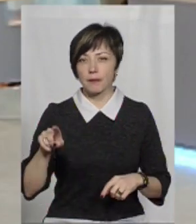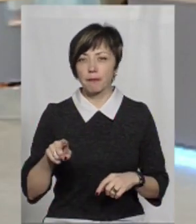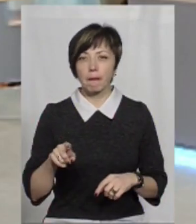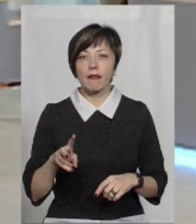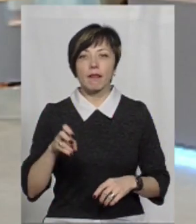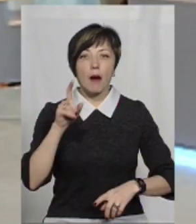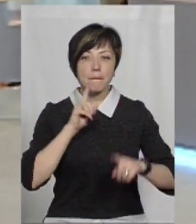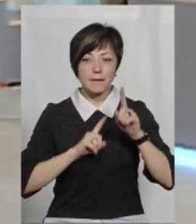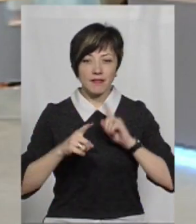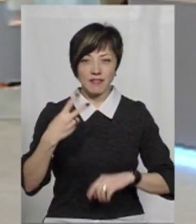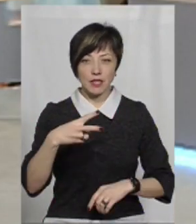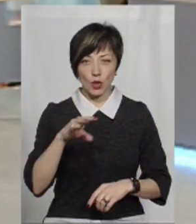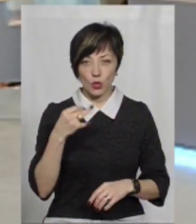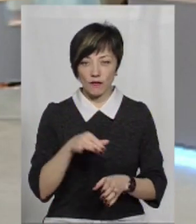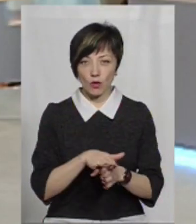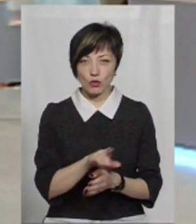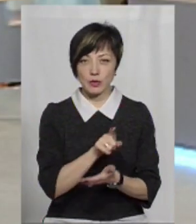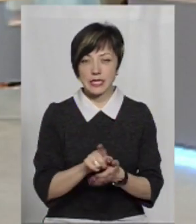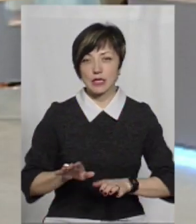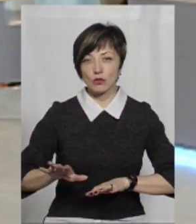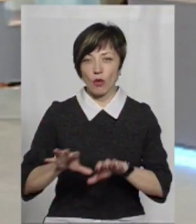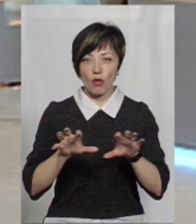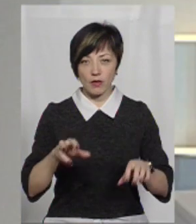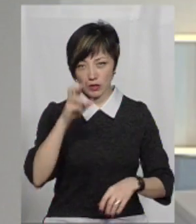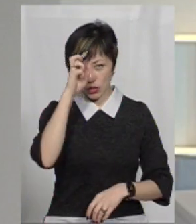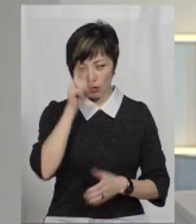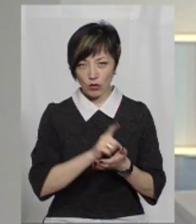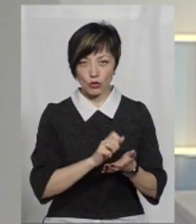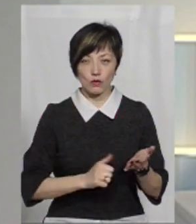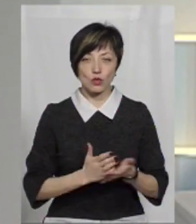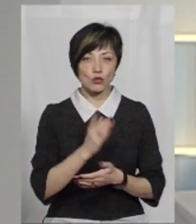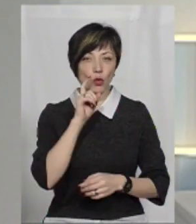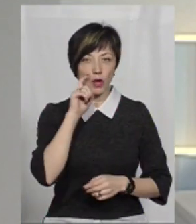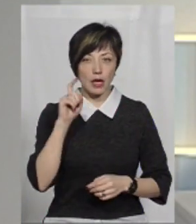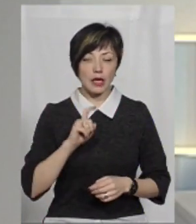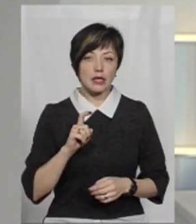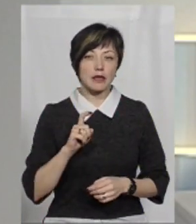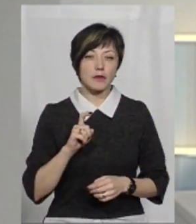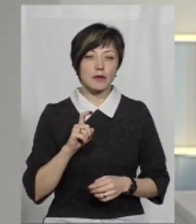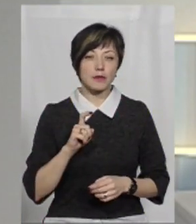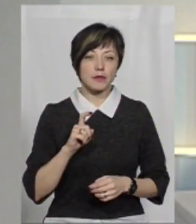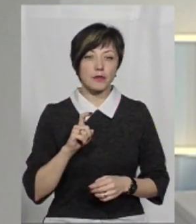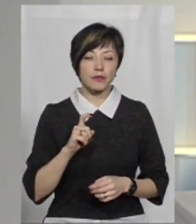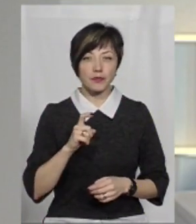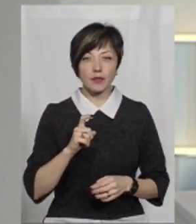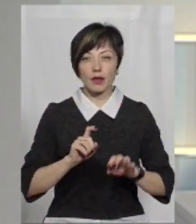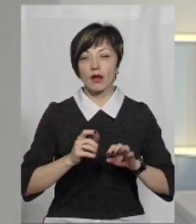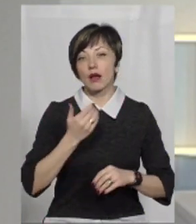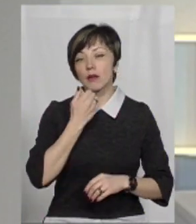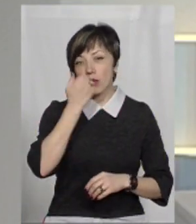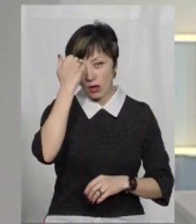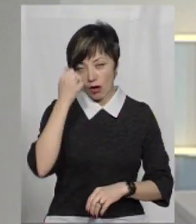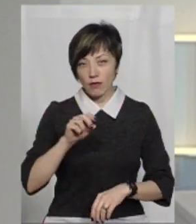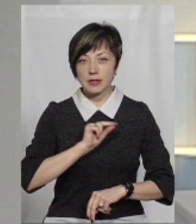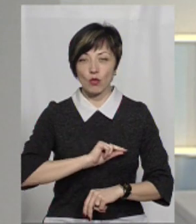брифінгу 20-го лютого виконуючий обов'язки заступника голови Державної фіскальної служби України Віктор Кривіцький подякував